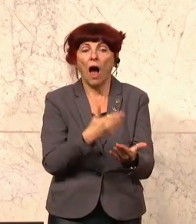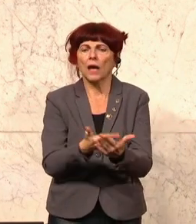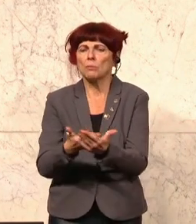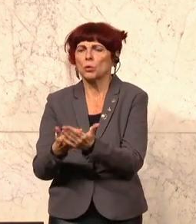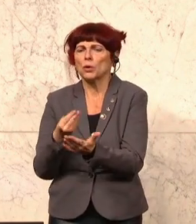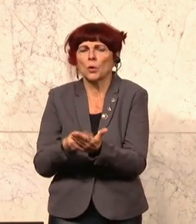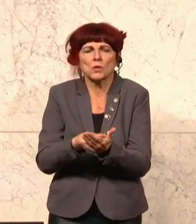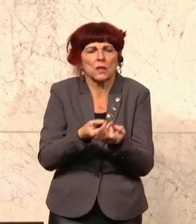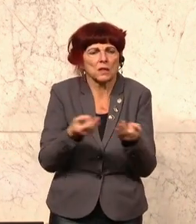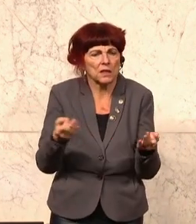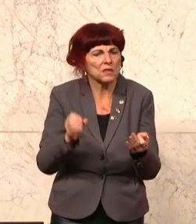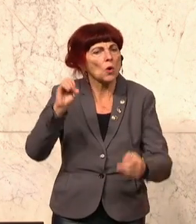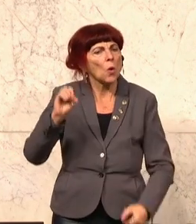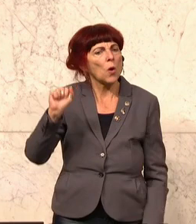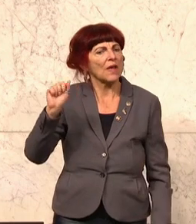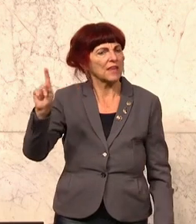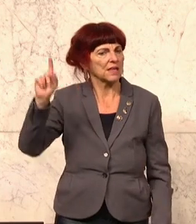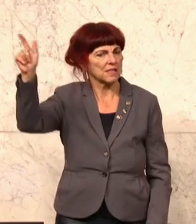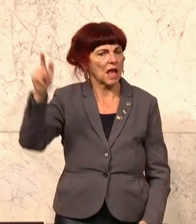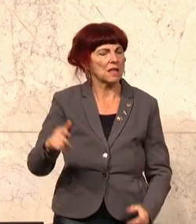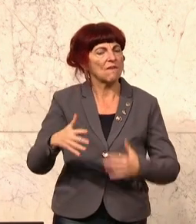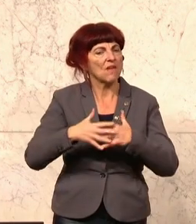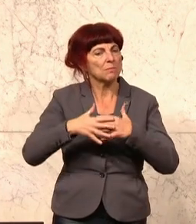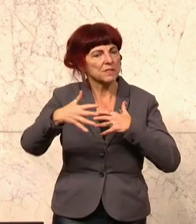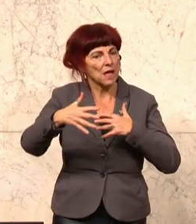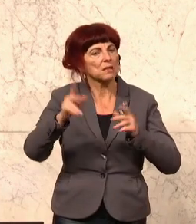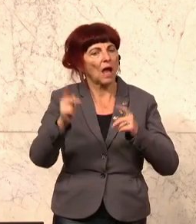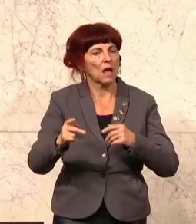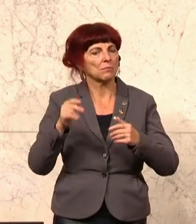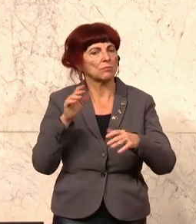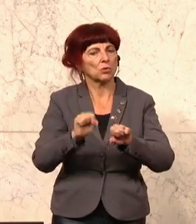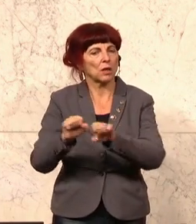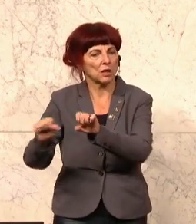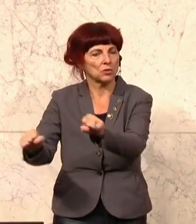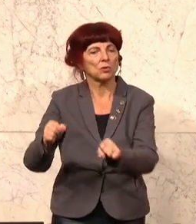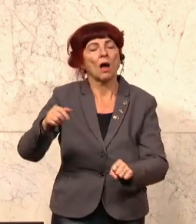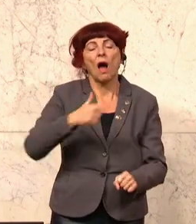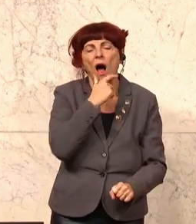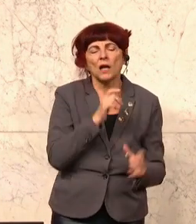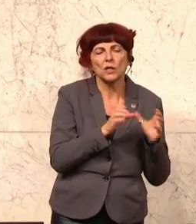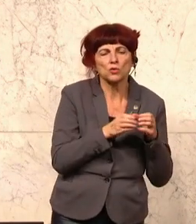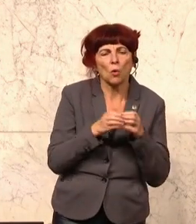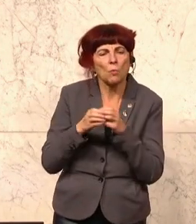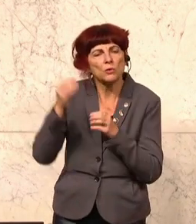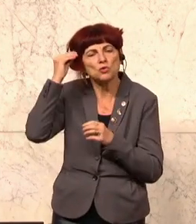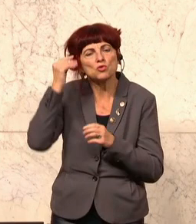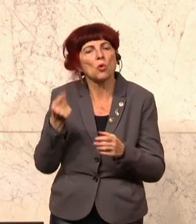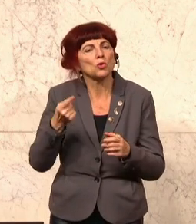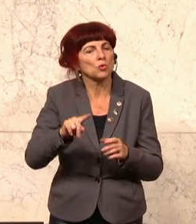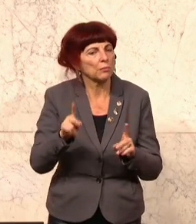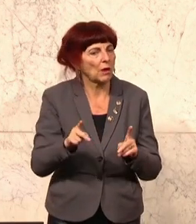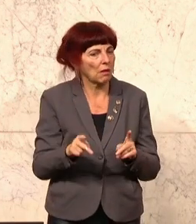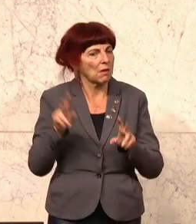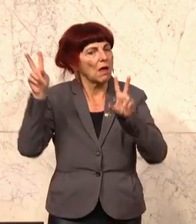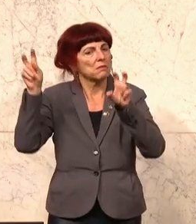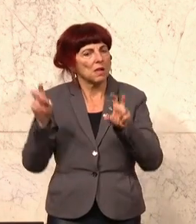über die Webseite des ÖAD buchbar. Nach Altersgruppen, Schultyp, Region, thematischem Schwerpunkt auffindbar. Gehalten werden